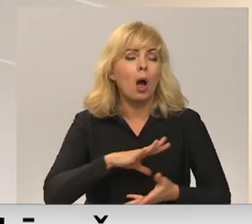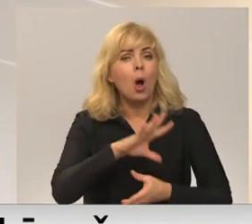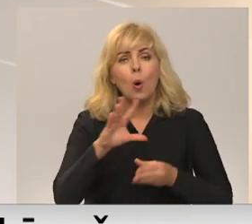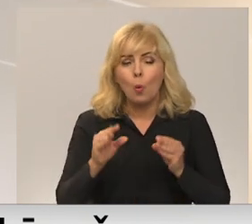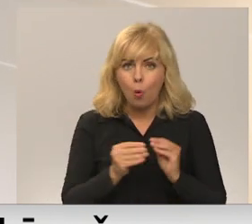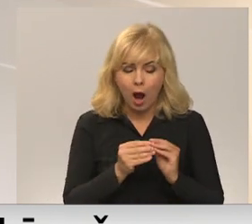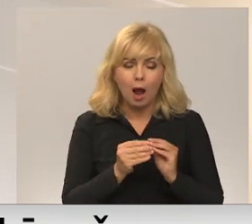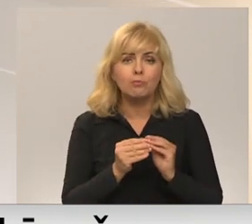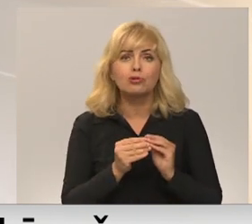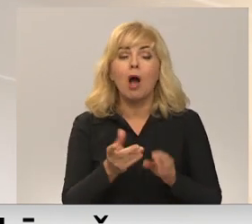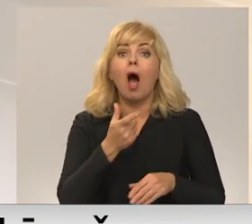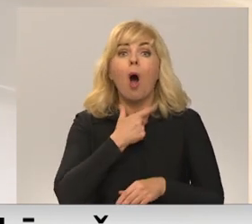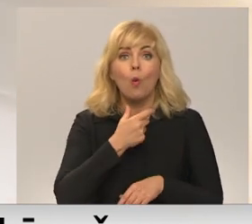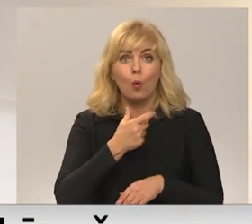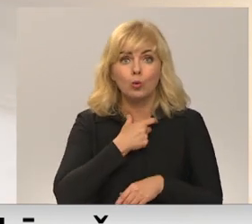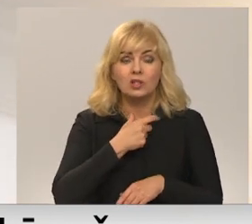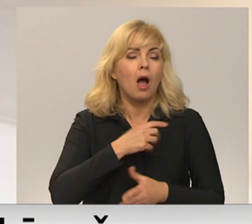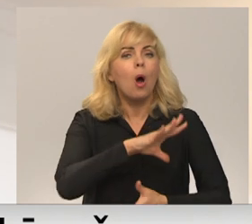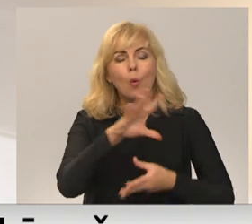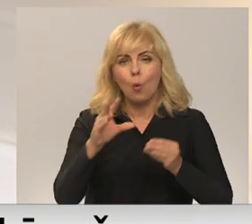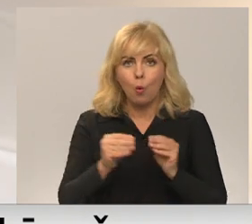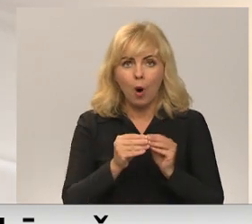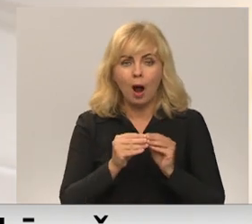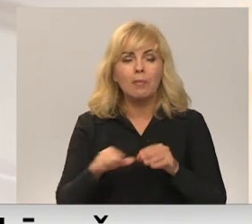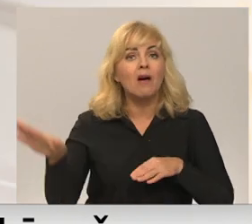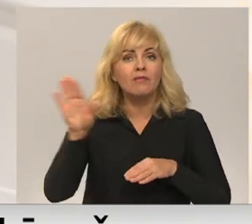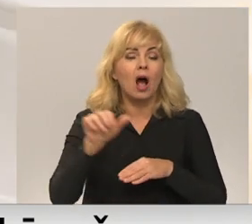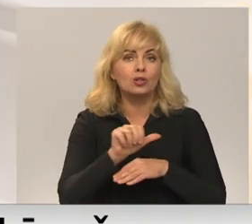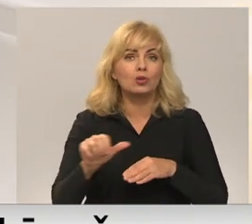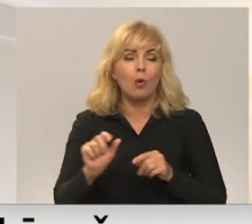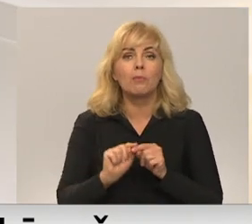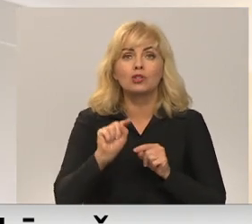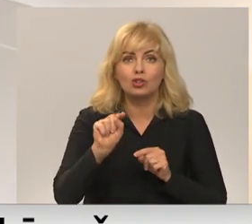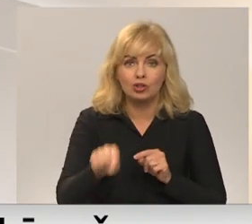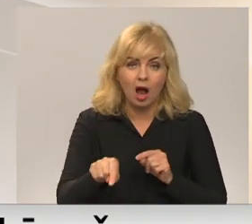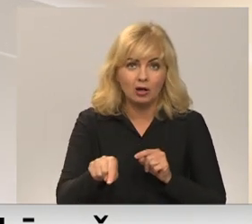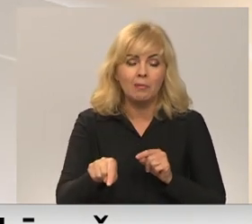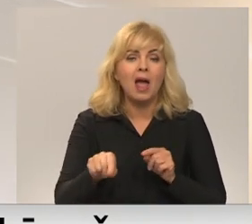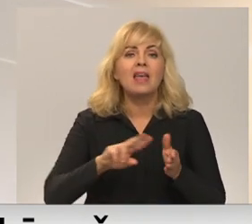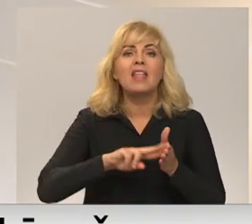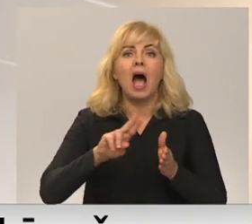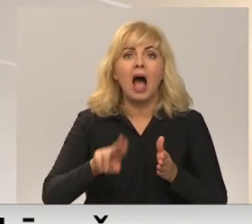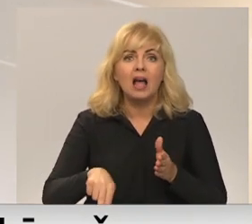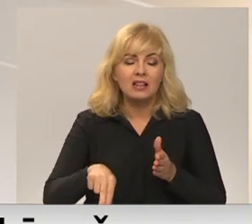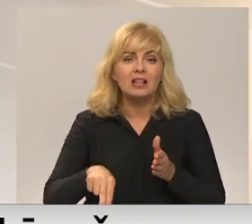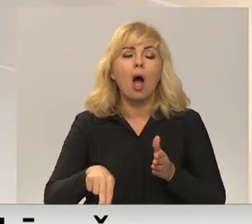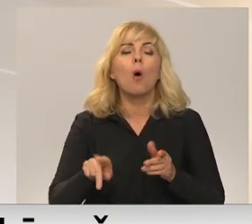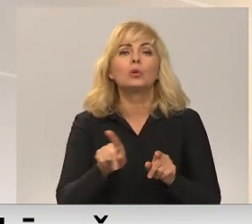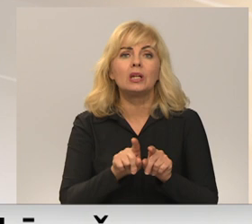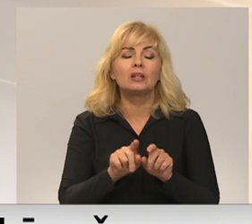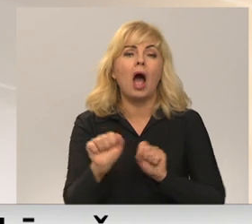augusta kopumā no valsts lūdzu šķērsošanas nelikumības šķērsošanas ir aturēti